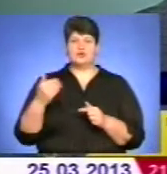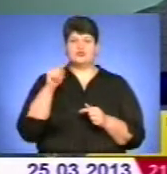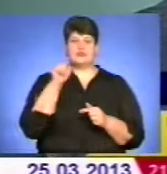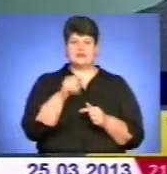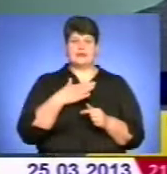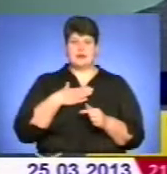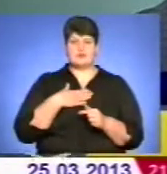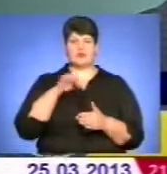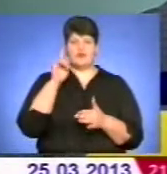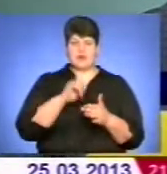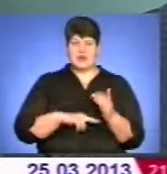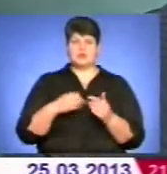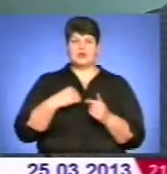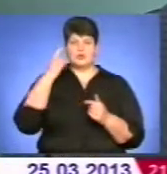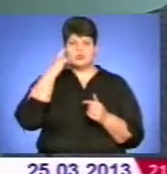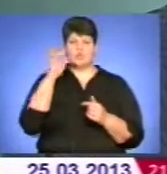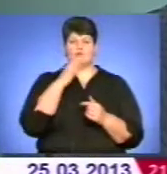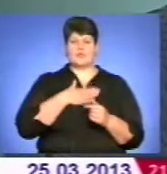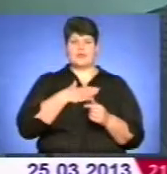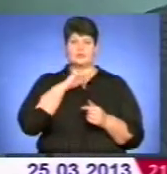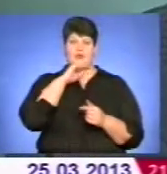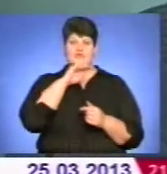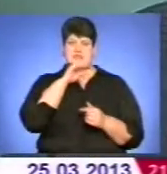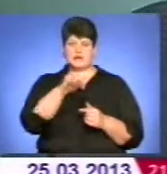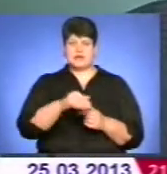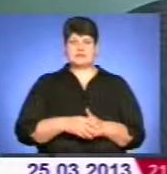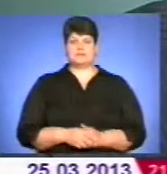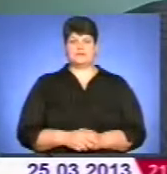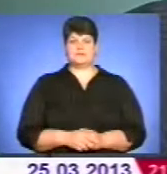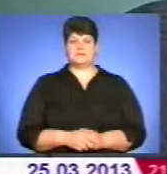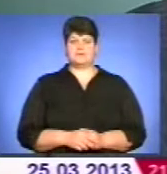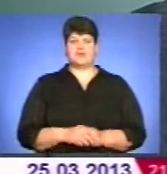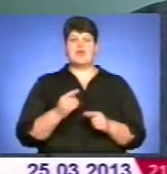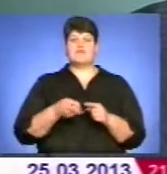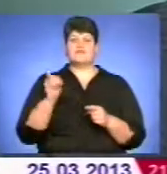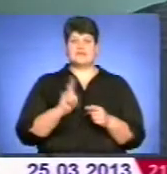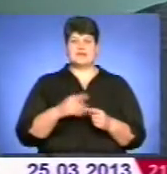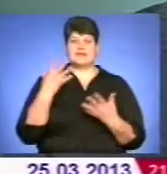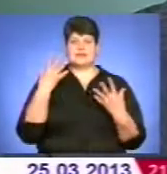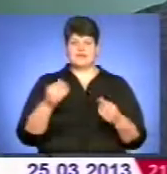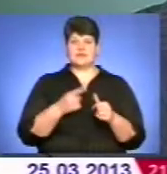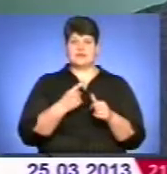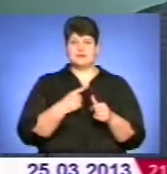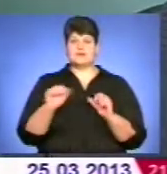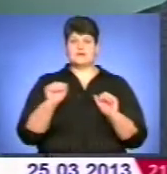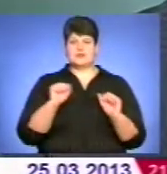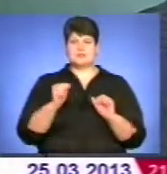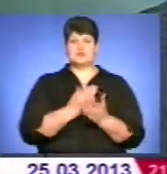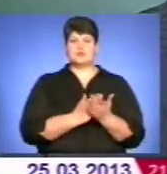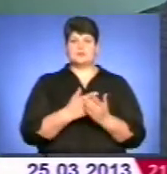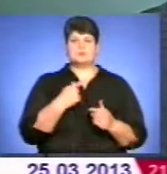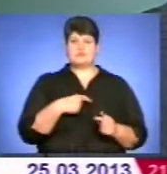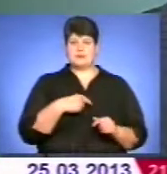довіряють і сподіваються на наш професіоналізм. В цей день від імені керівництва служби, від себе